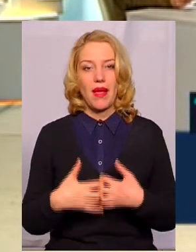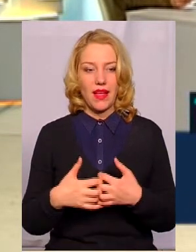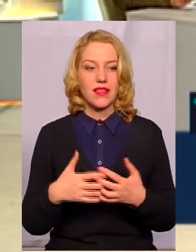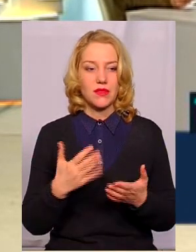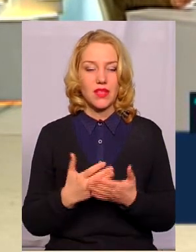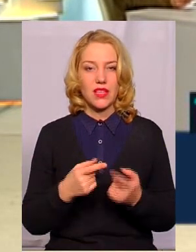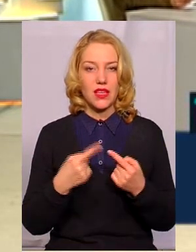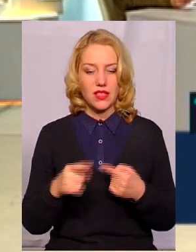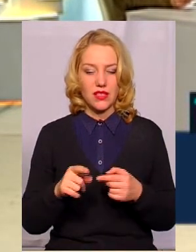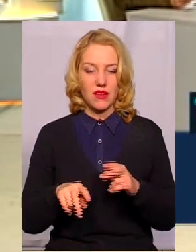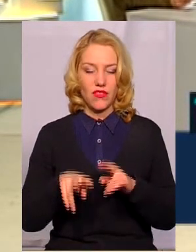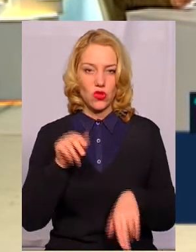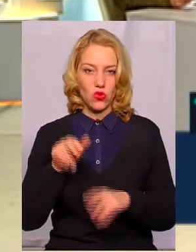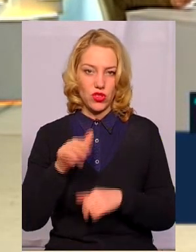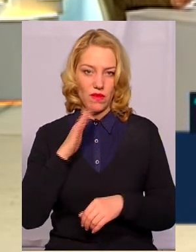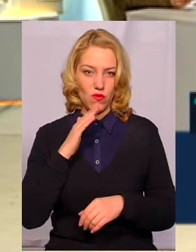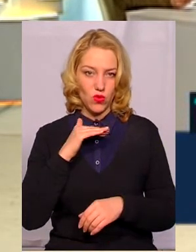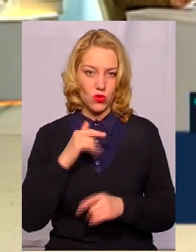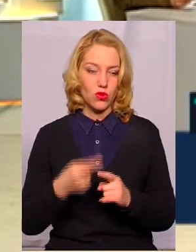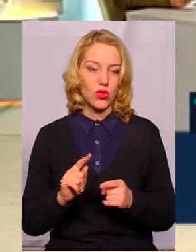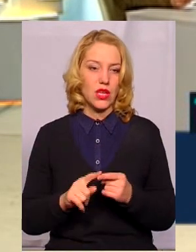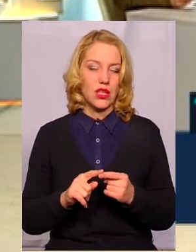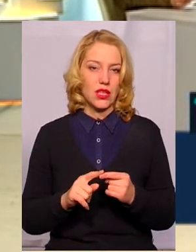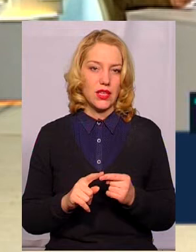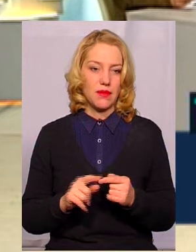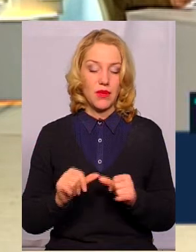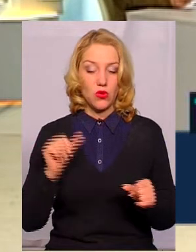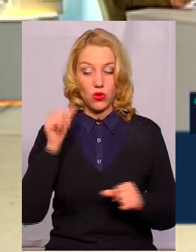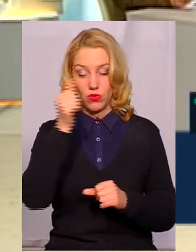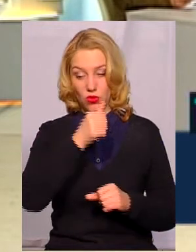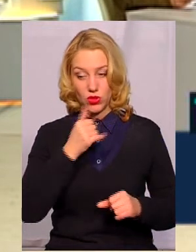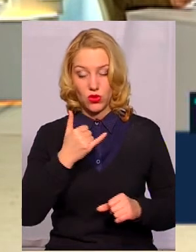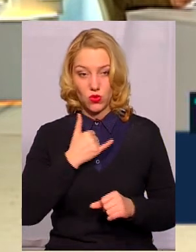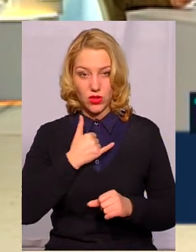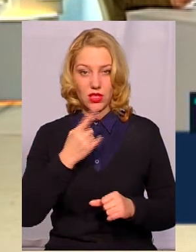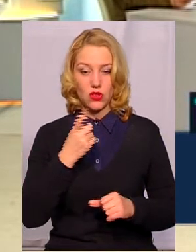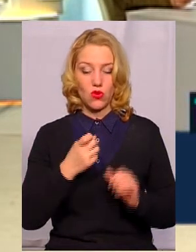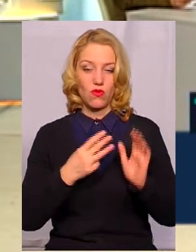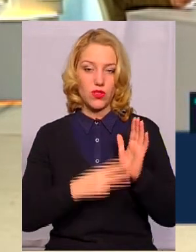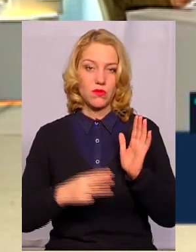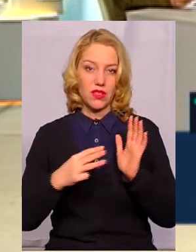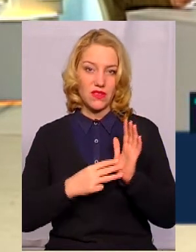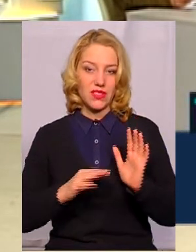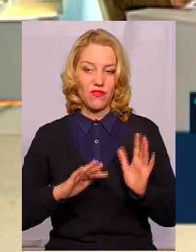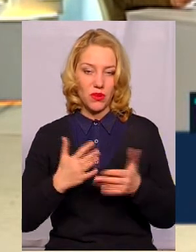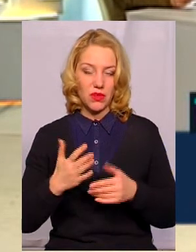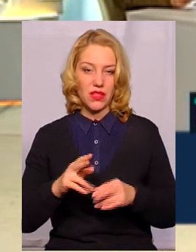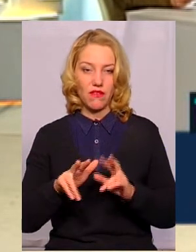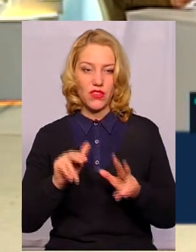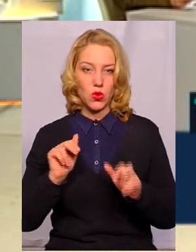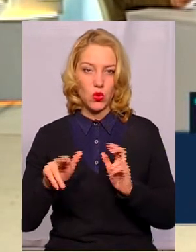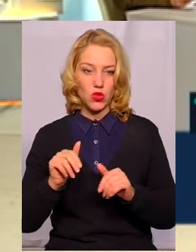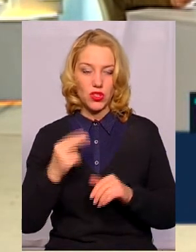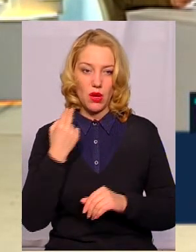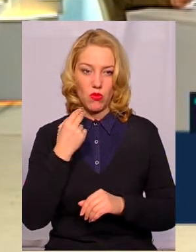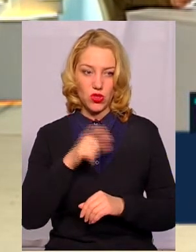різні. Починаючи від того, що відключення, наприклад, за минулий рік у нас 188 випадків відключення